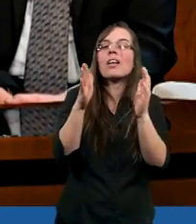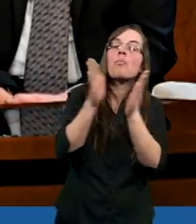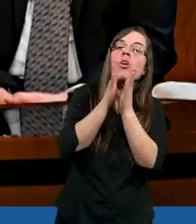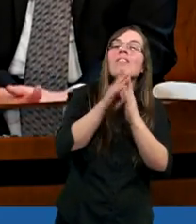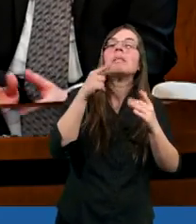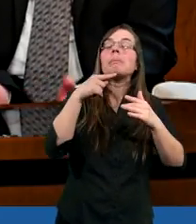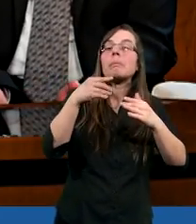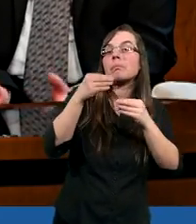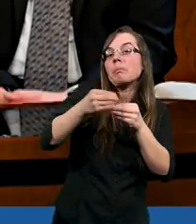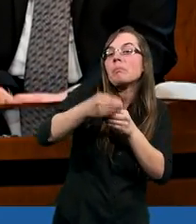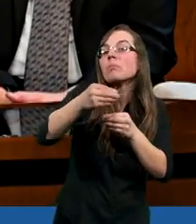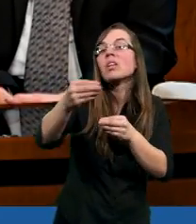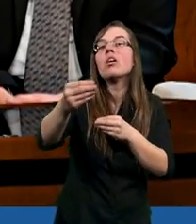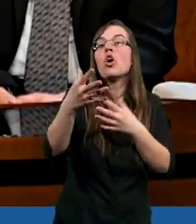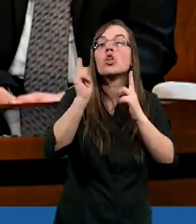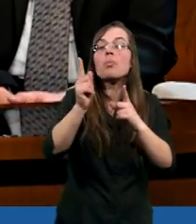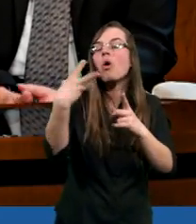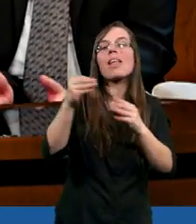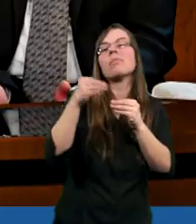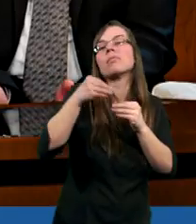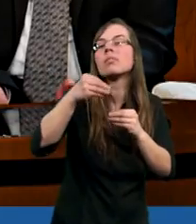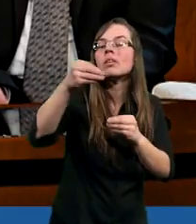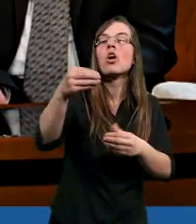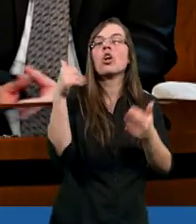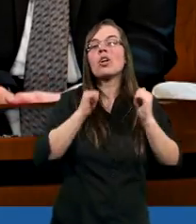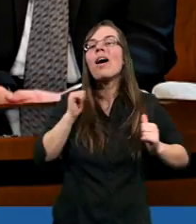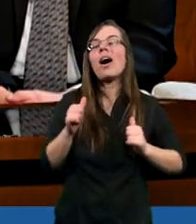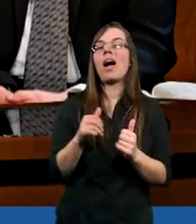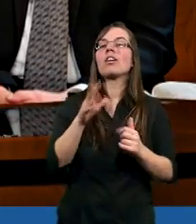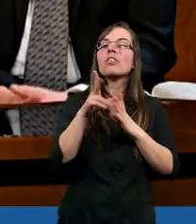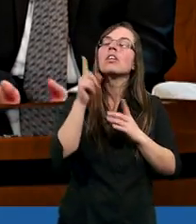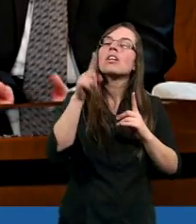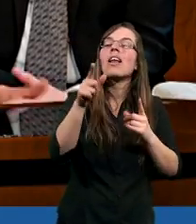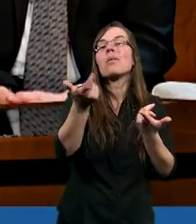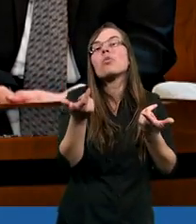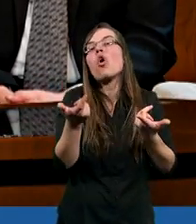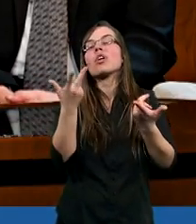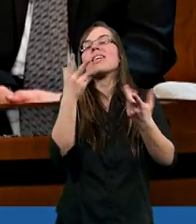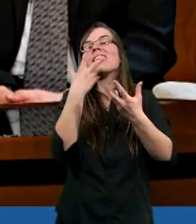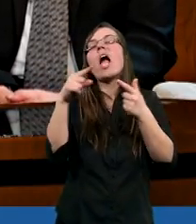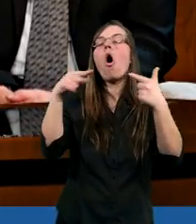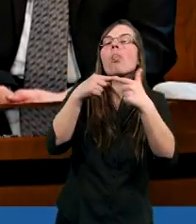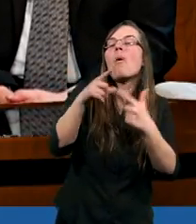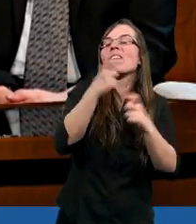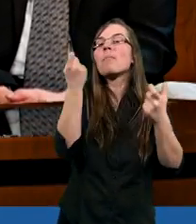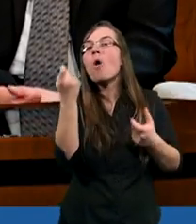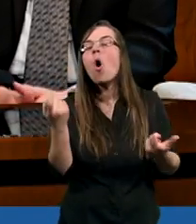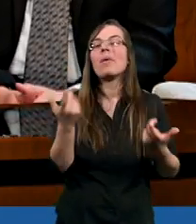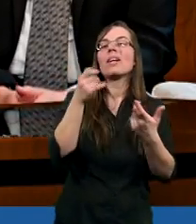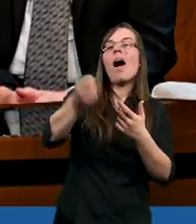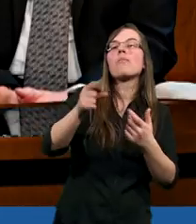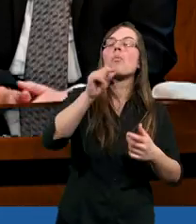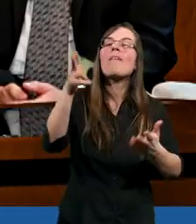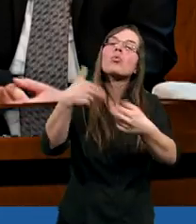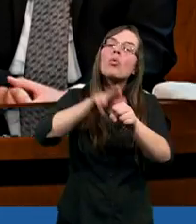i Pan Bóg wstrzymuje pewne działania, albo mamy czegoś nie otrzymać. Mogę podać przykład, zresztą każdy z nas wiele, apostoł